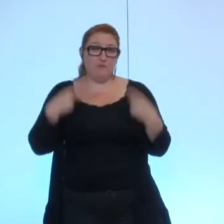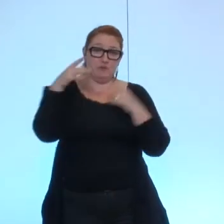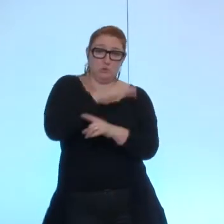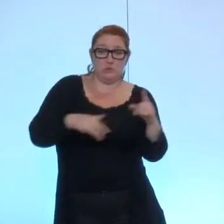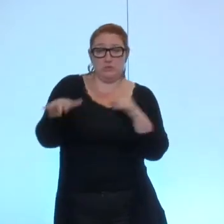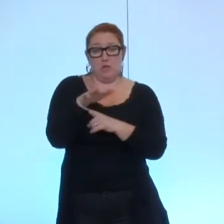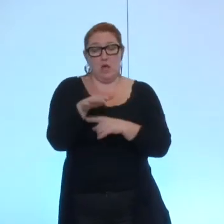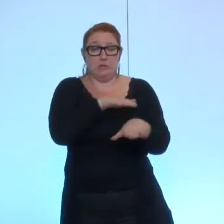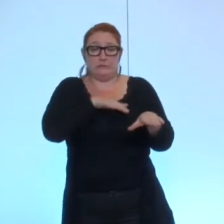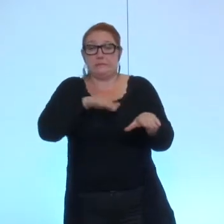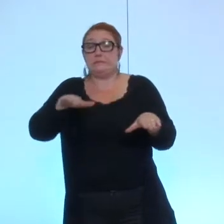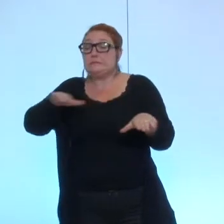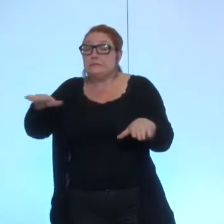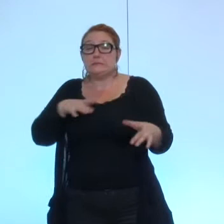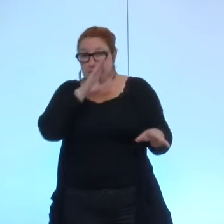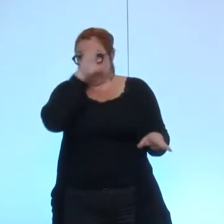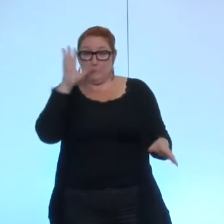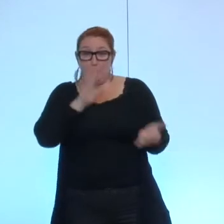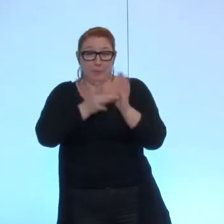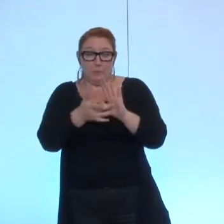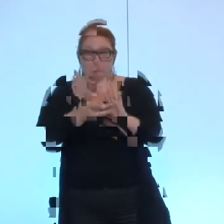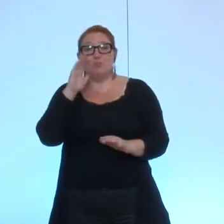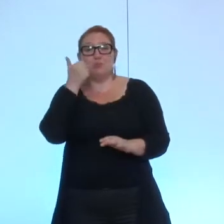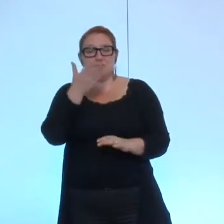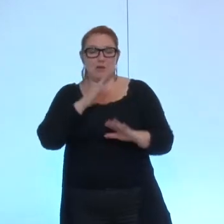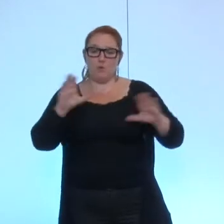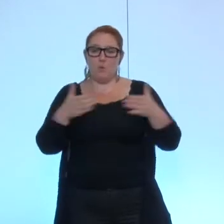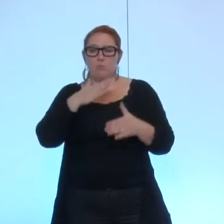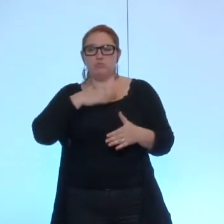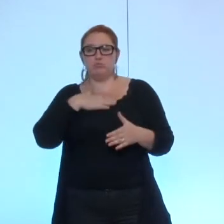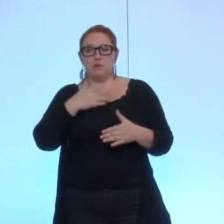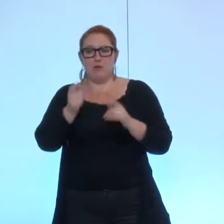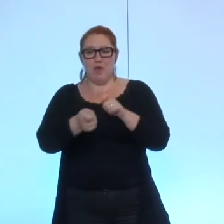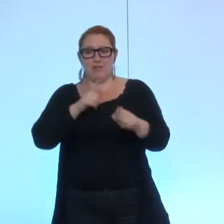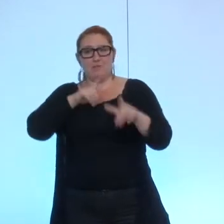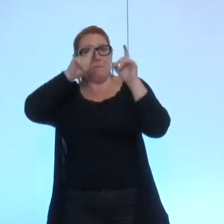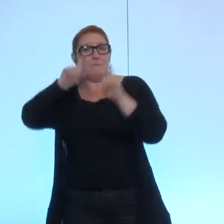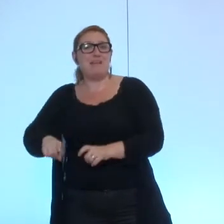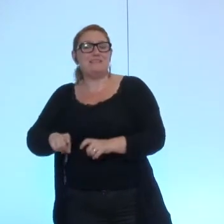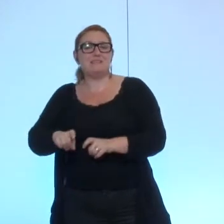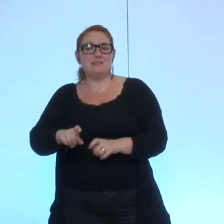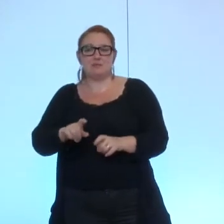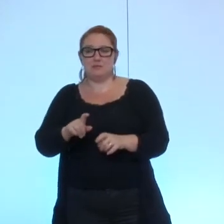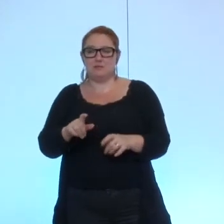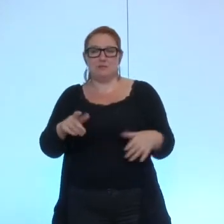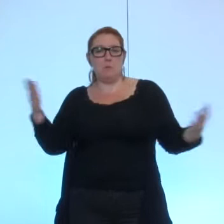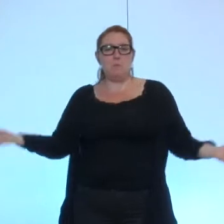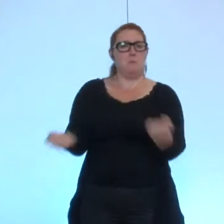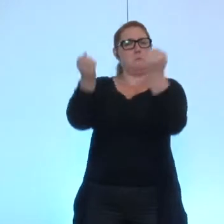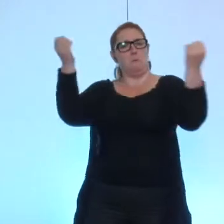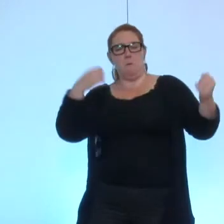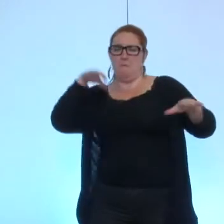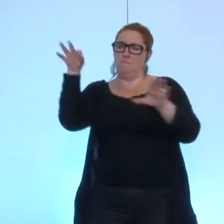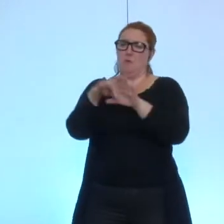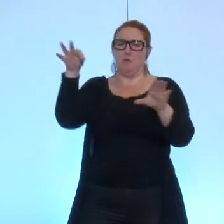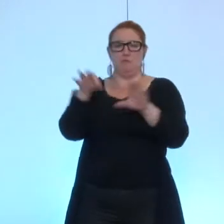C'est bien pour toutes ces raisons-là que notre groupe s'était abstenu sur la baisse des indemnités que vous aviez fait voter en grande pompe, et avec beaucoup